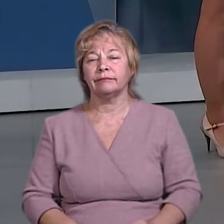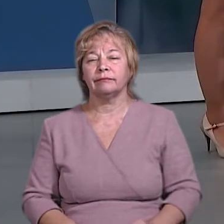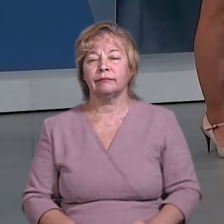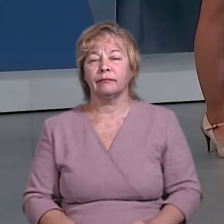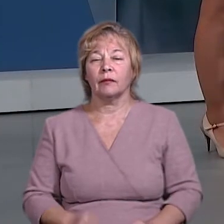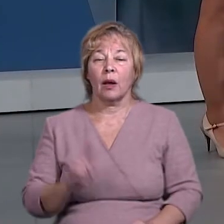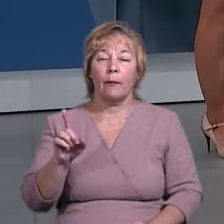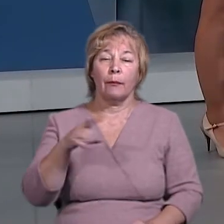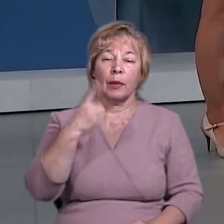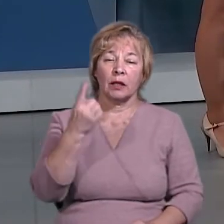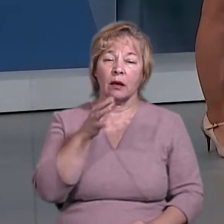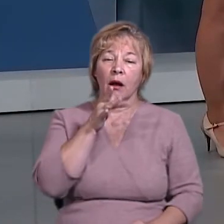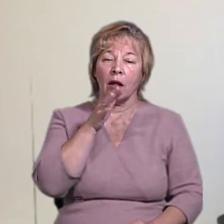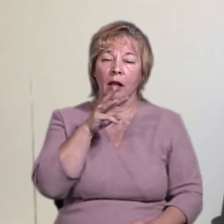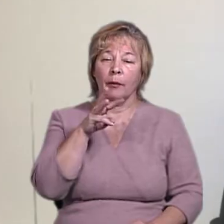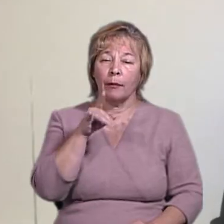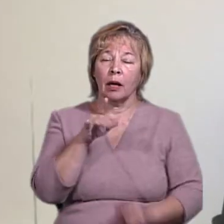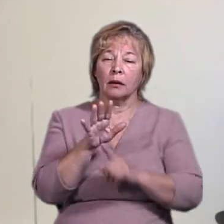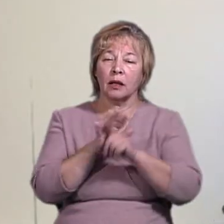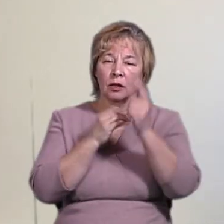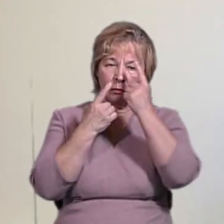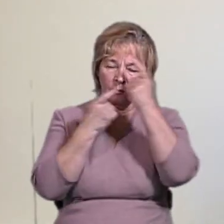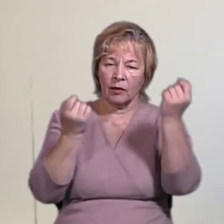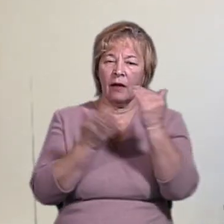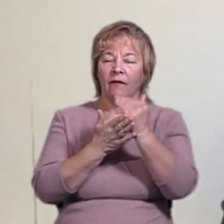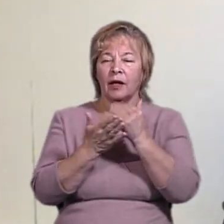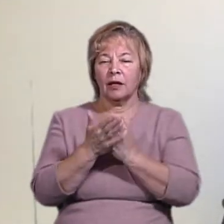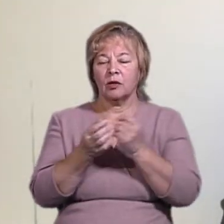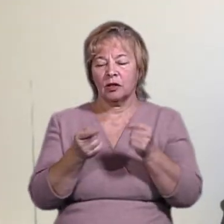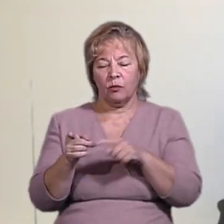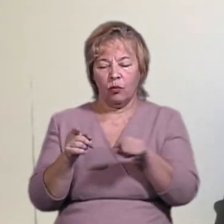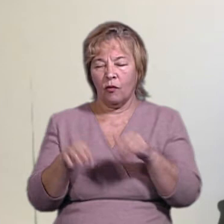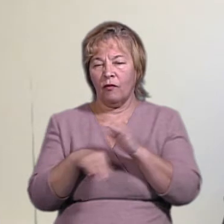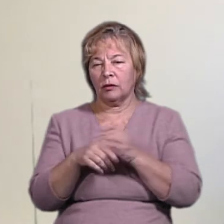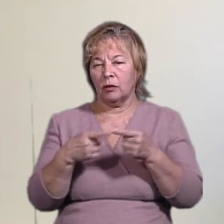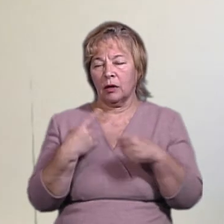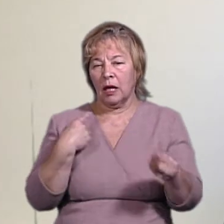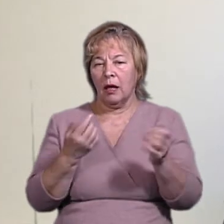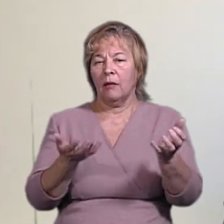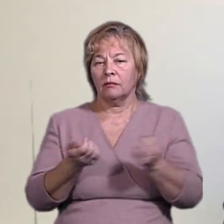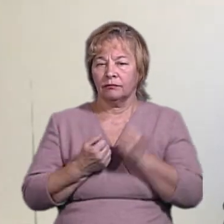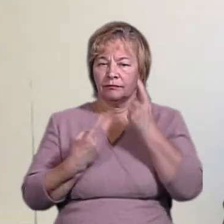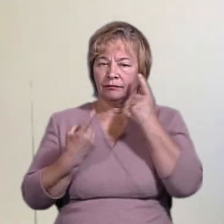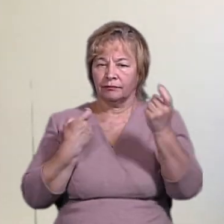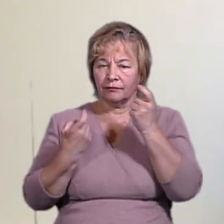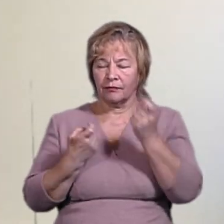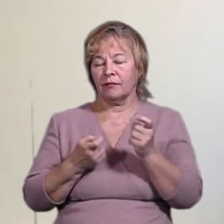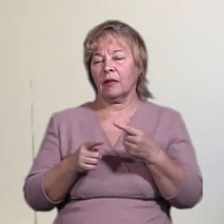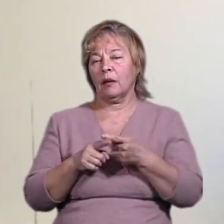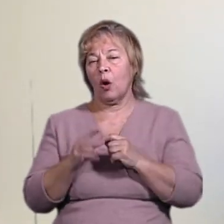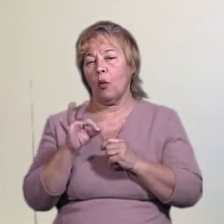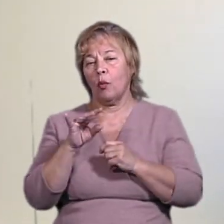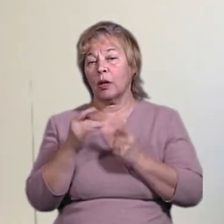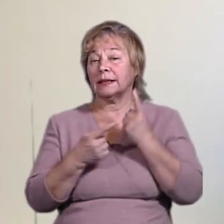Ну, перше, коли ми почали оприлюднувати відомості про розбіжності, отримали інформаційну хвилю, що якщо опора